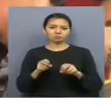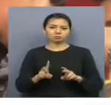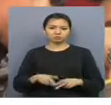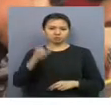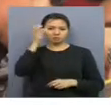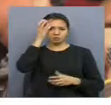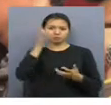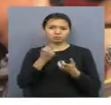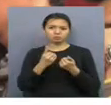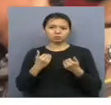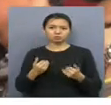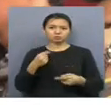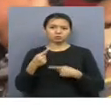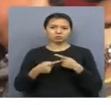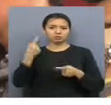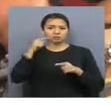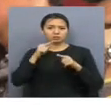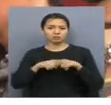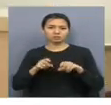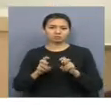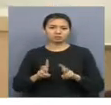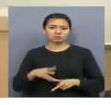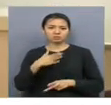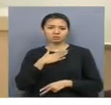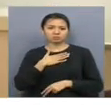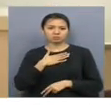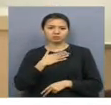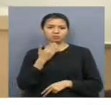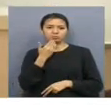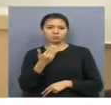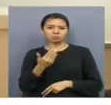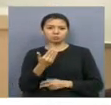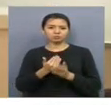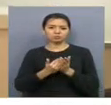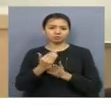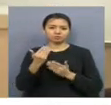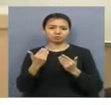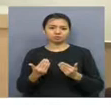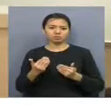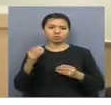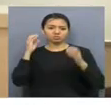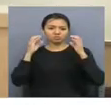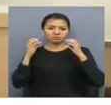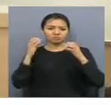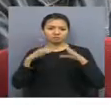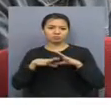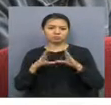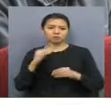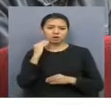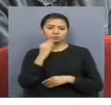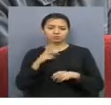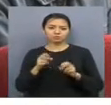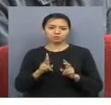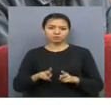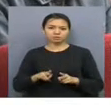білім алуды. Айта кетугерек техникалық мамандықтар бүгінде нарықта сұранысқа е. Университет құтықшыларының айтуынша сапалы мамандар